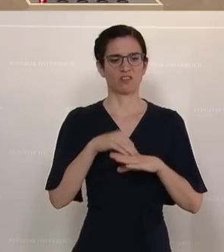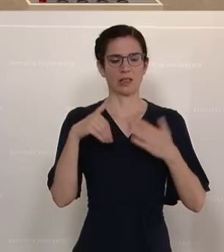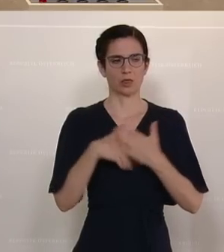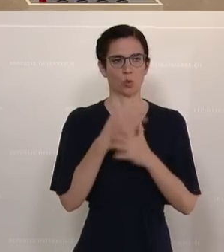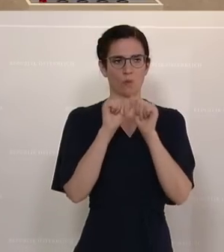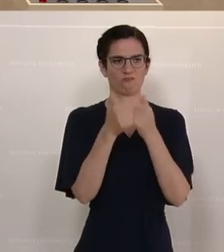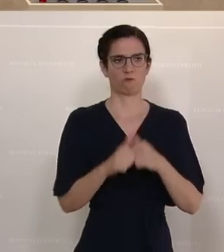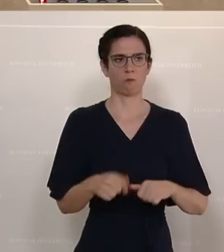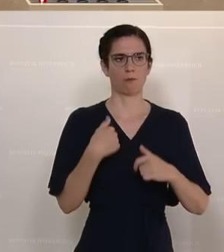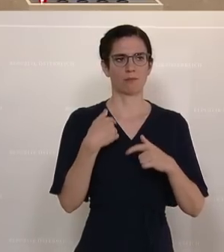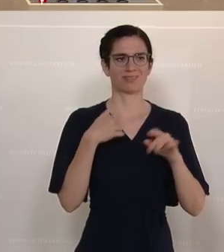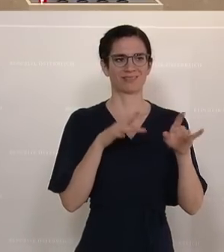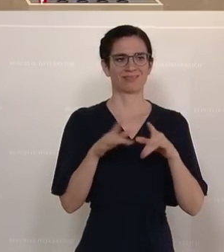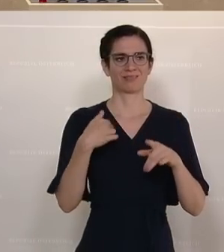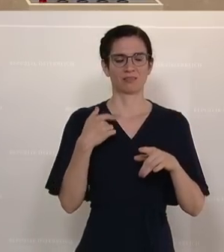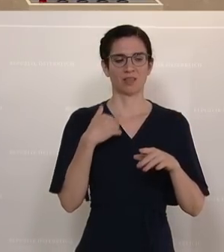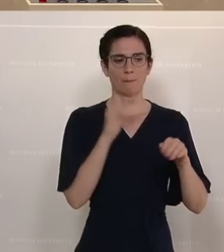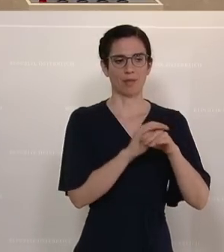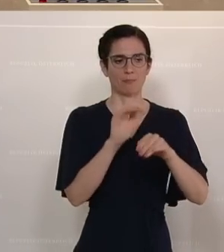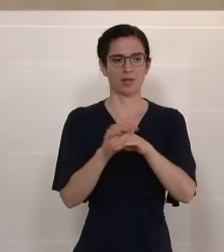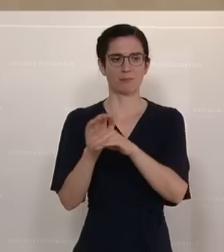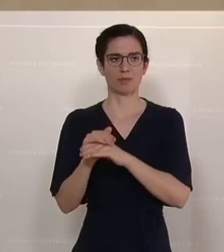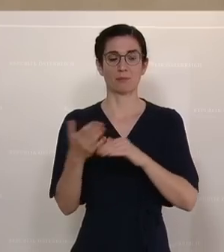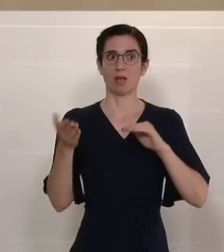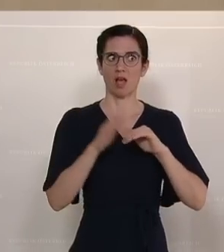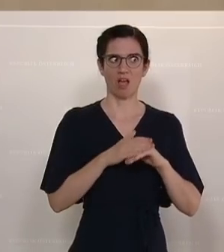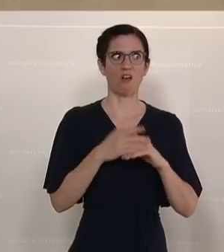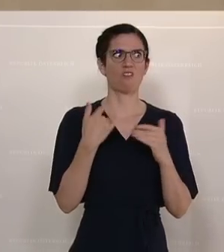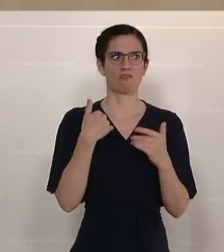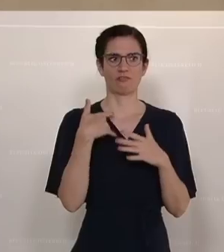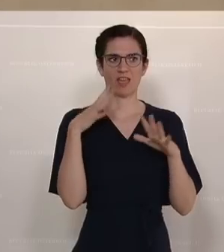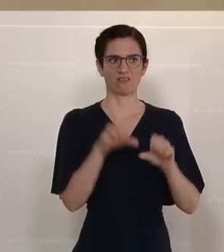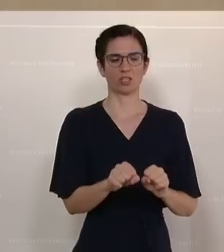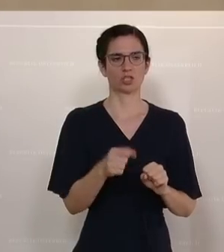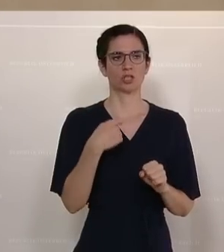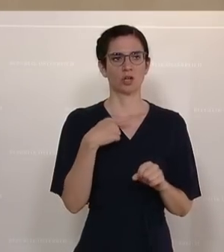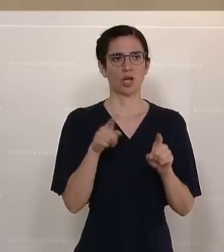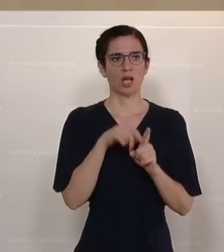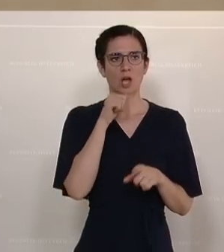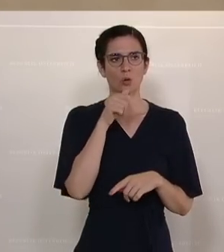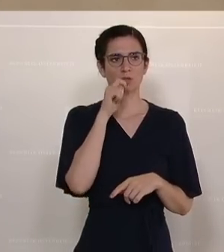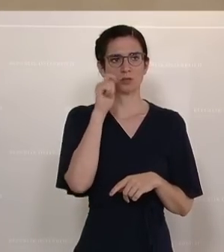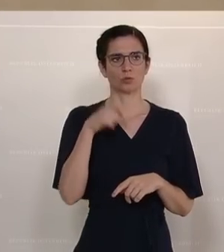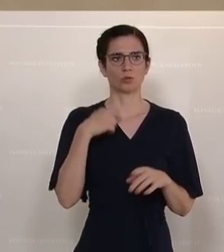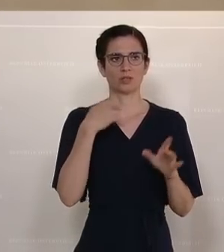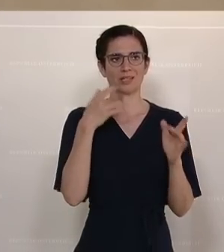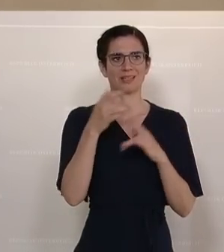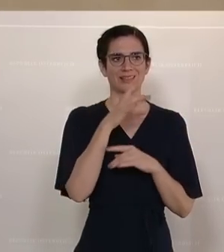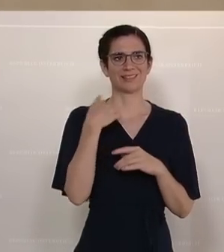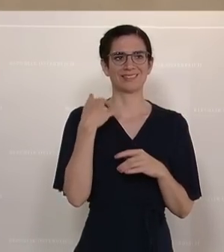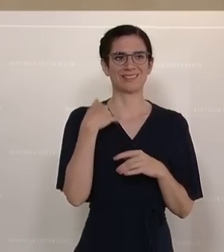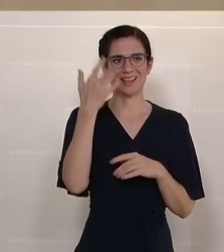definieren. Die Zahl der Aufgriffe sind gestiegen. Und es kommen jetzt auch viele Nicht-Ukraine aus Tunesien, Marokko,